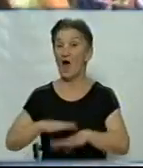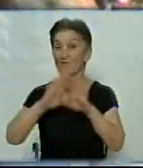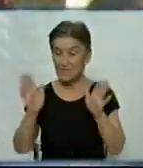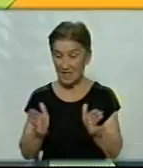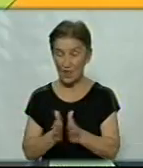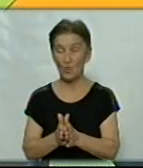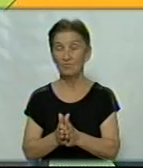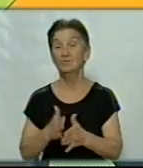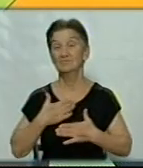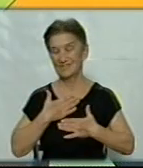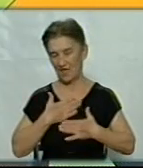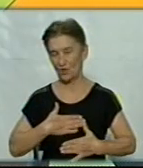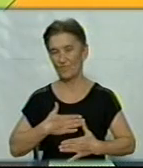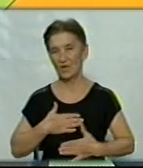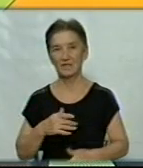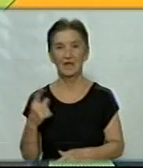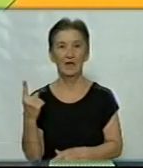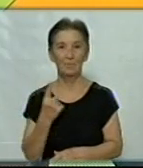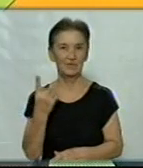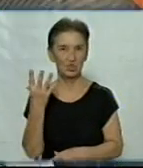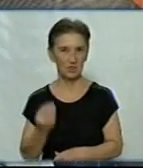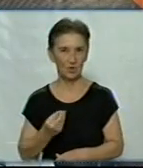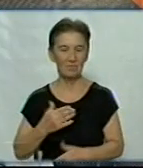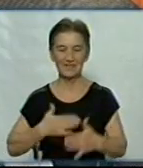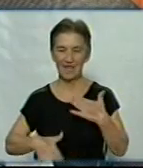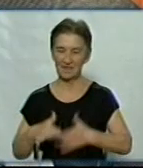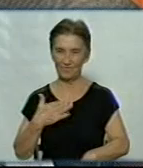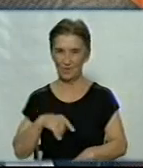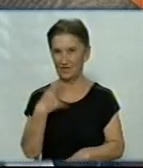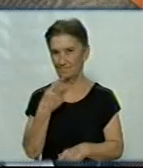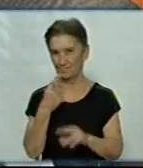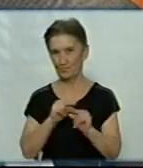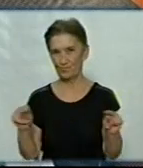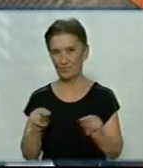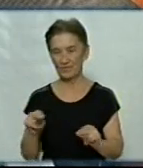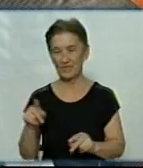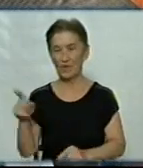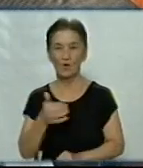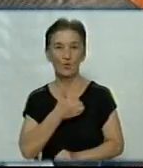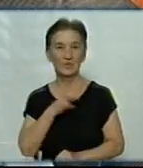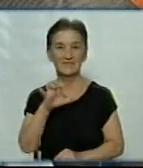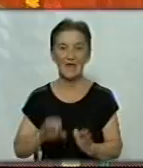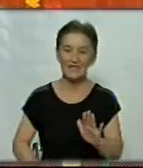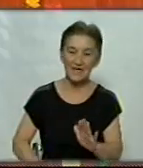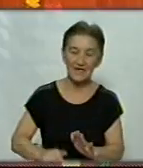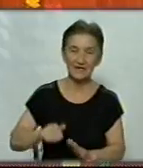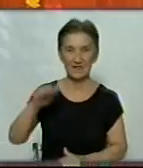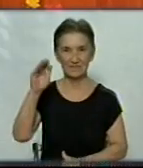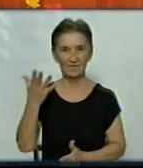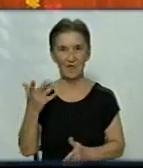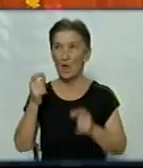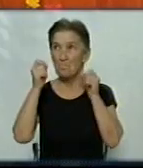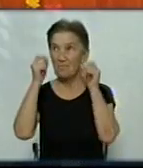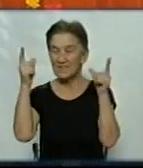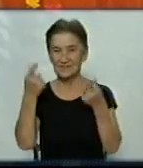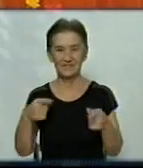задоволені». Першим днем роботи задоволена, говорить вчителька. Каже, вчителькою хотіла стати з дитинства. «Прокинулася з